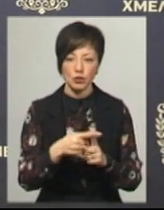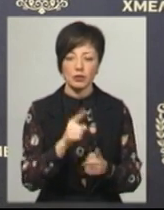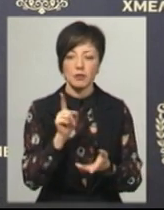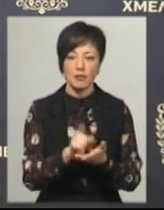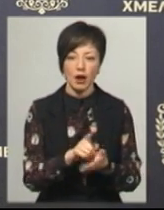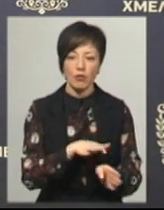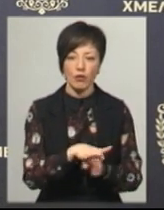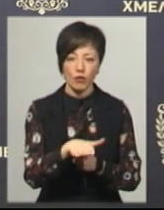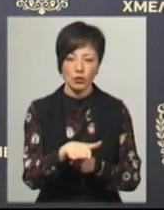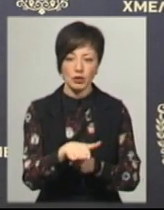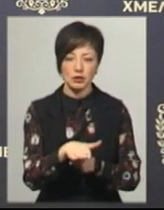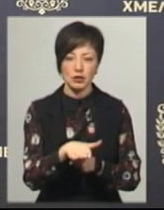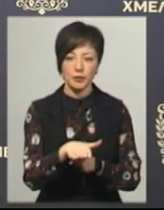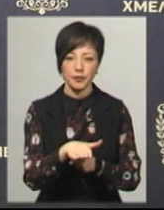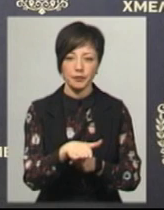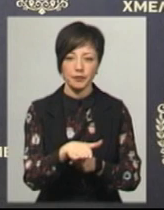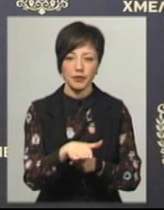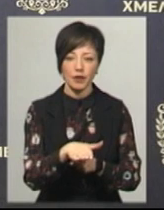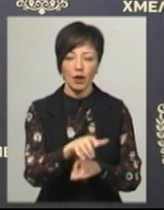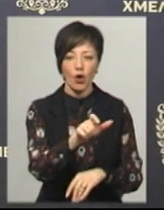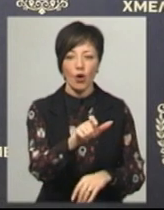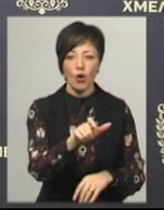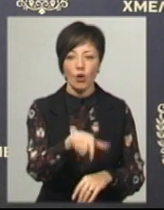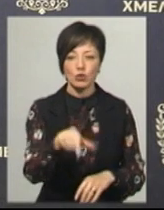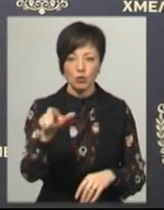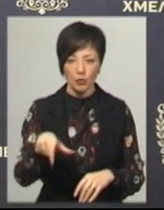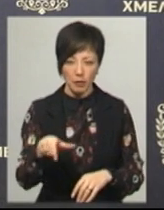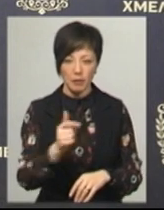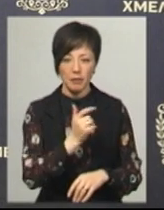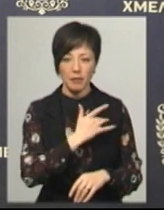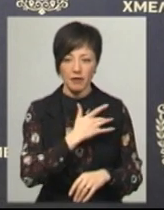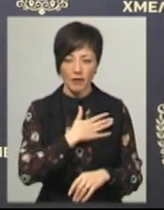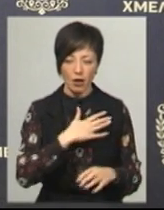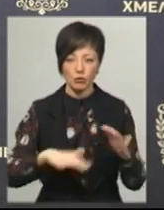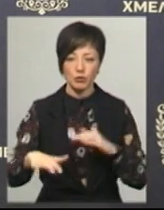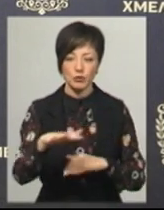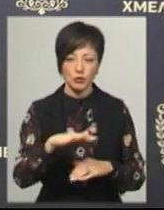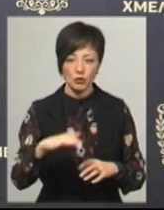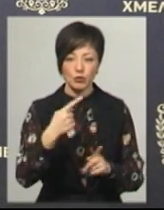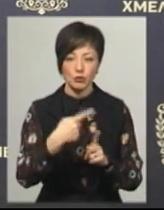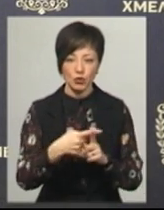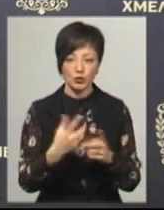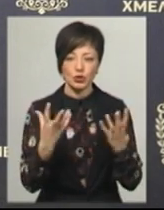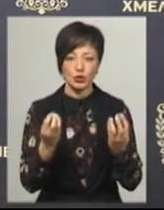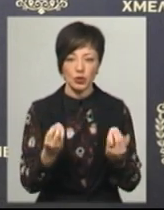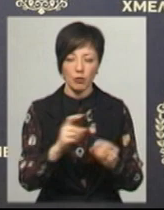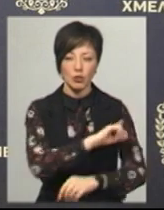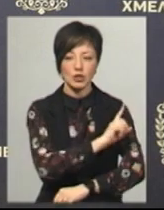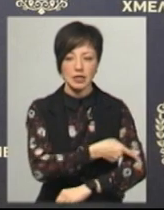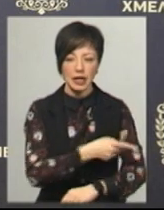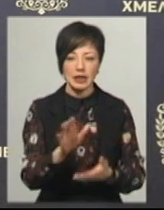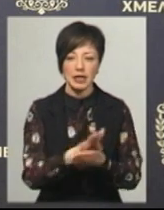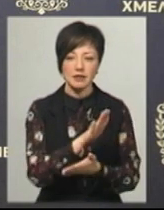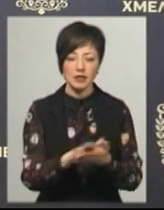має проводитись особами у приватному приміщенні, іде мова про посилення